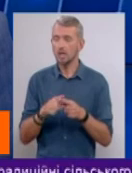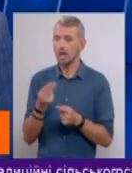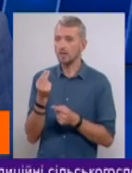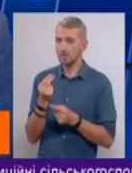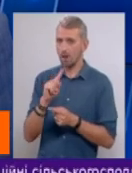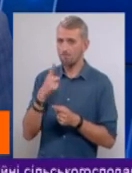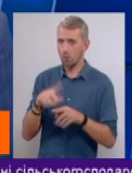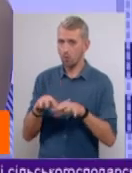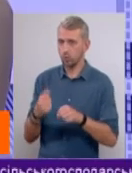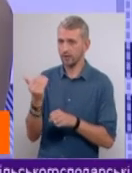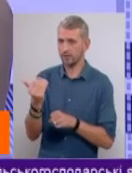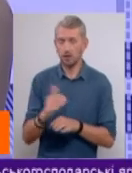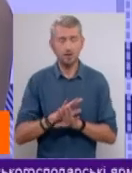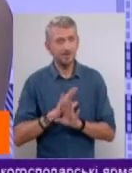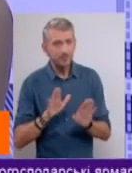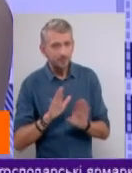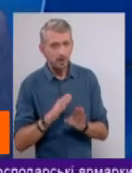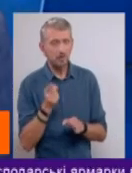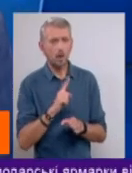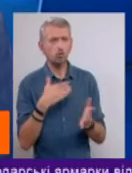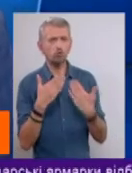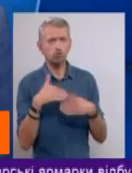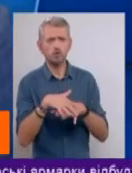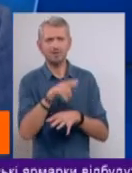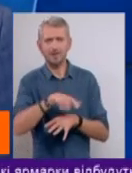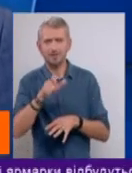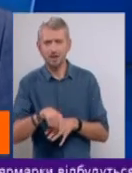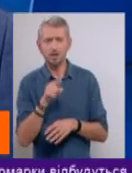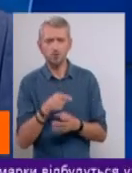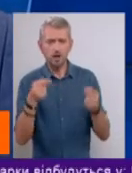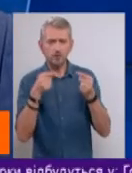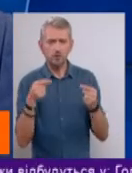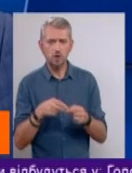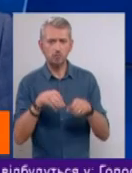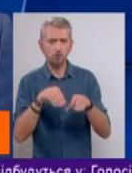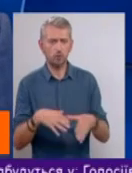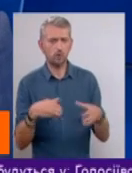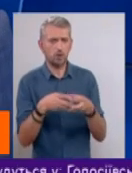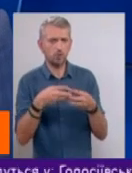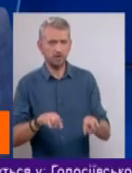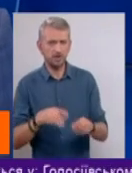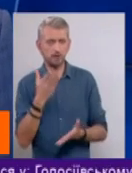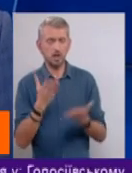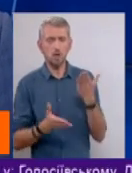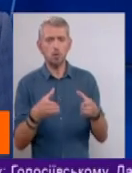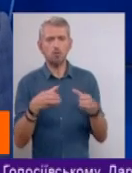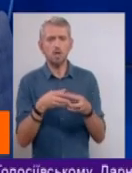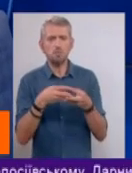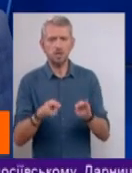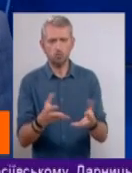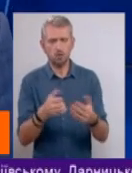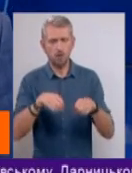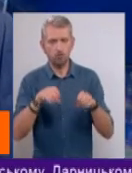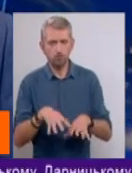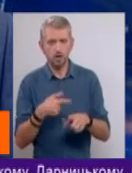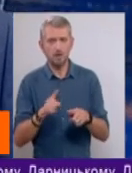монополіста, якщо немає ринку? те, що стосується населення, вона визначається постановою Кабінету Міністрів. І якщо Кабінет Міністрів приймає